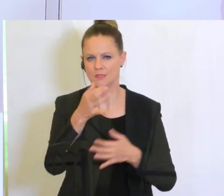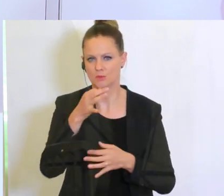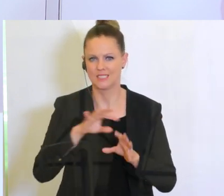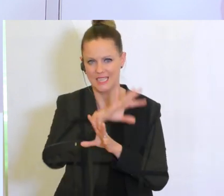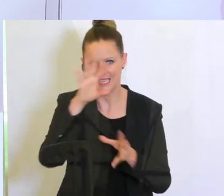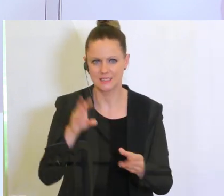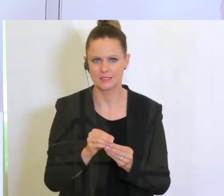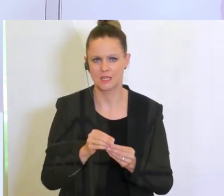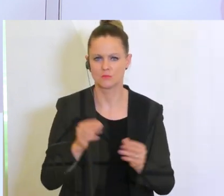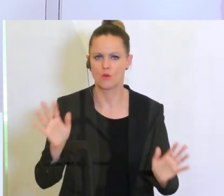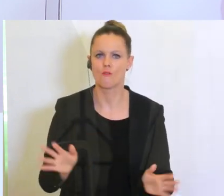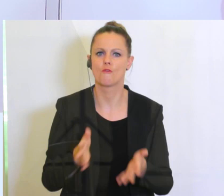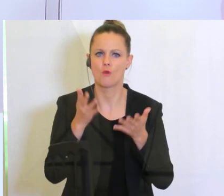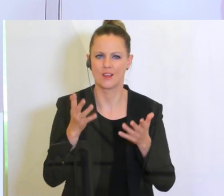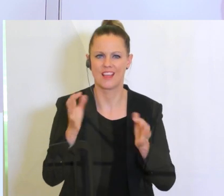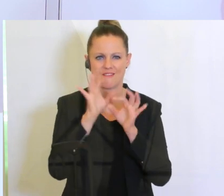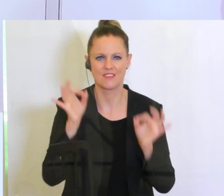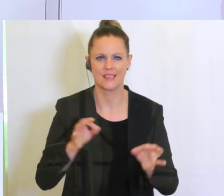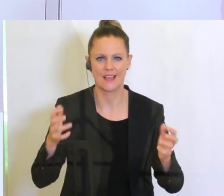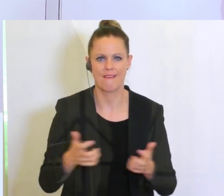insgesamt förderfähigen Herstellungskosten.